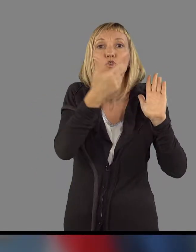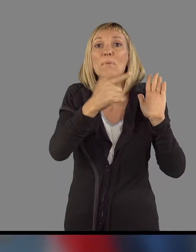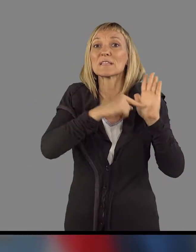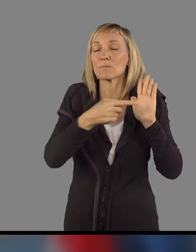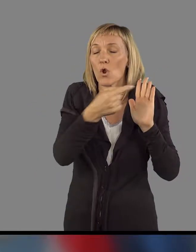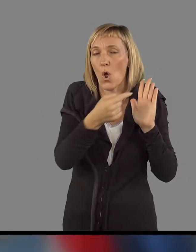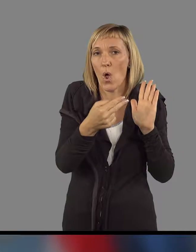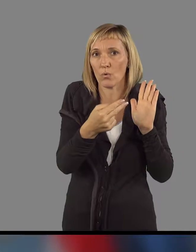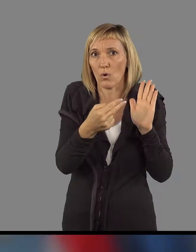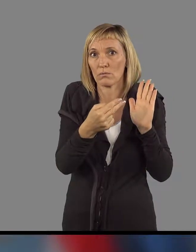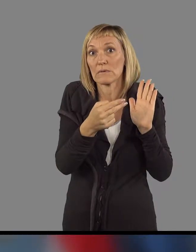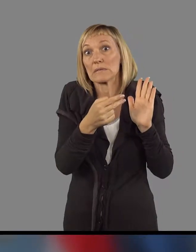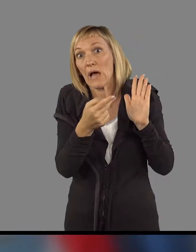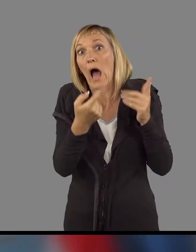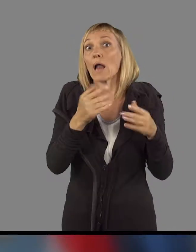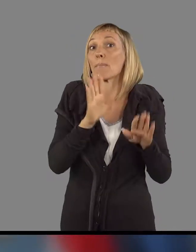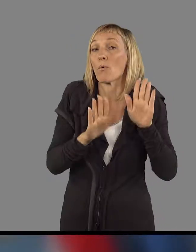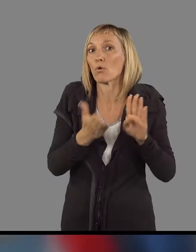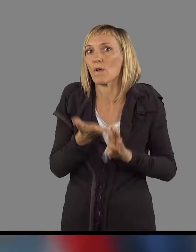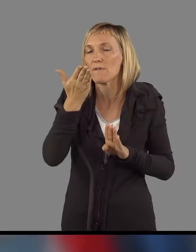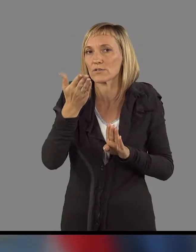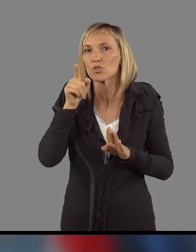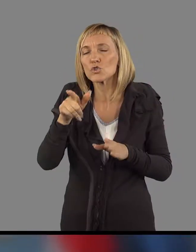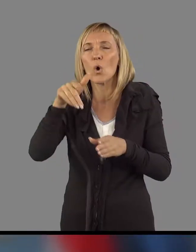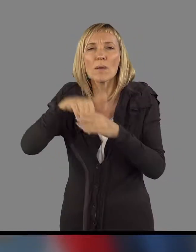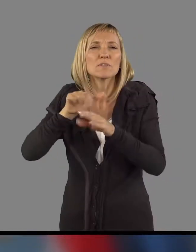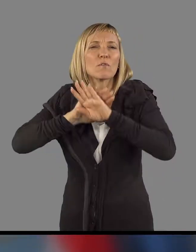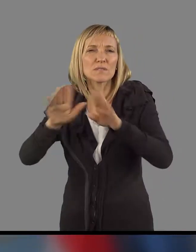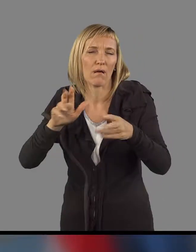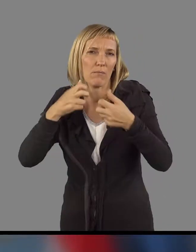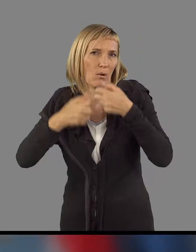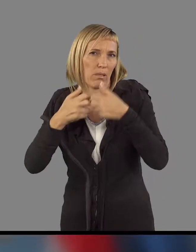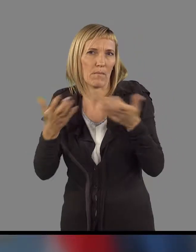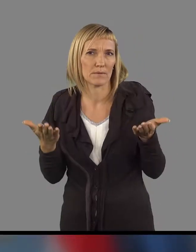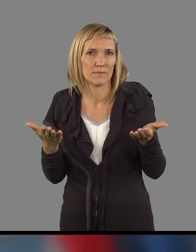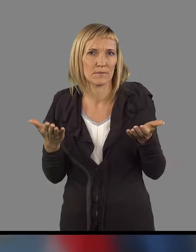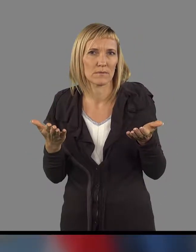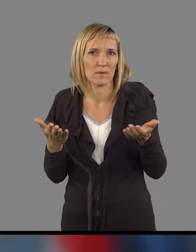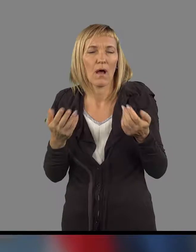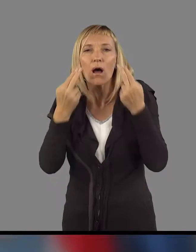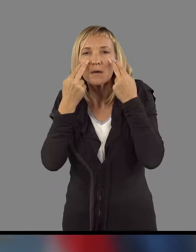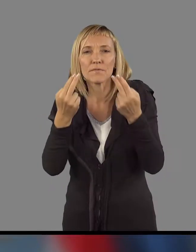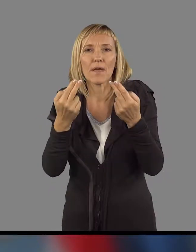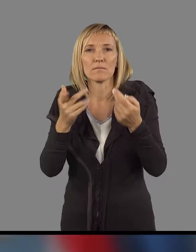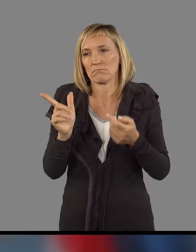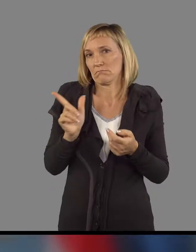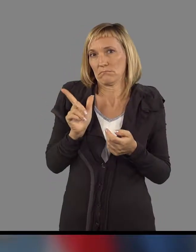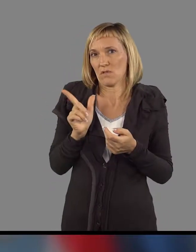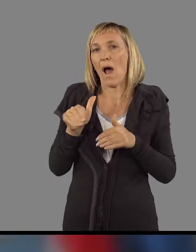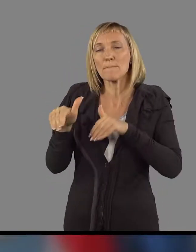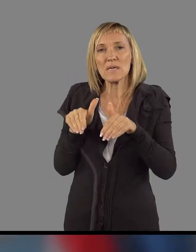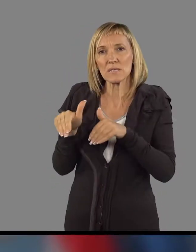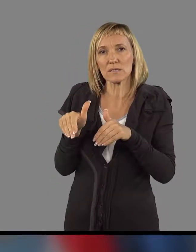150 milijonov, če ne več. In to je bistvo vsega. to, vsaj, kar se naju